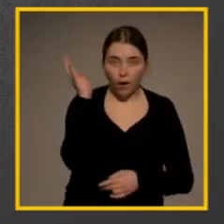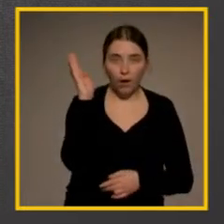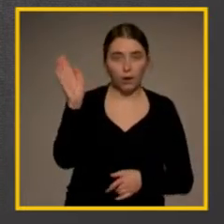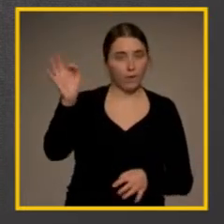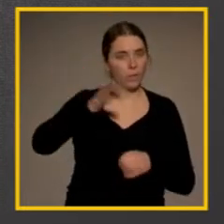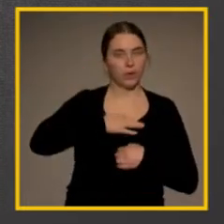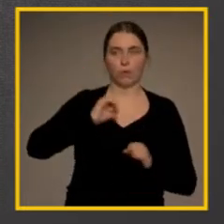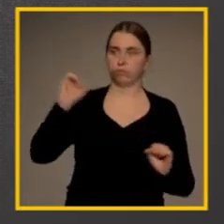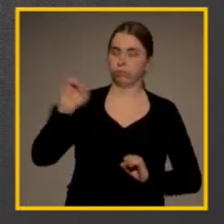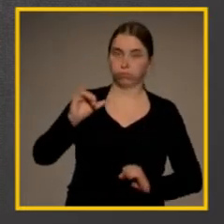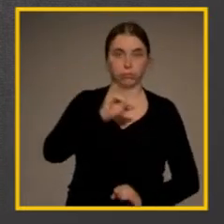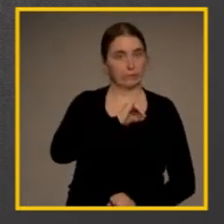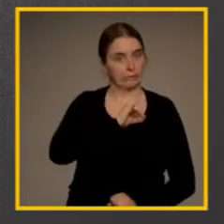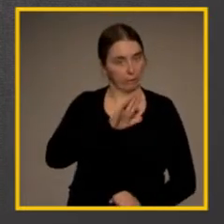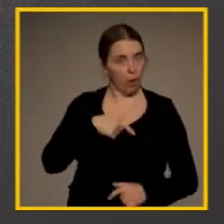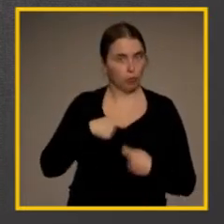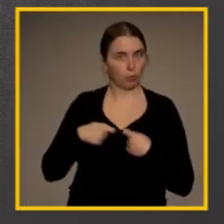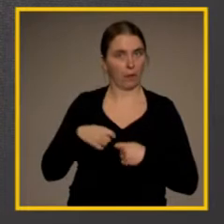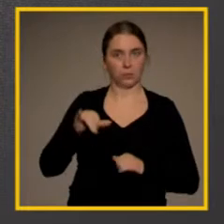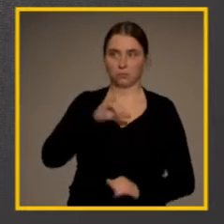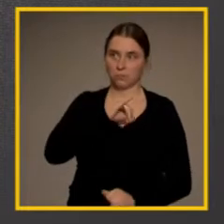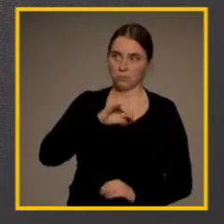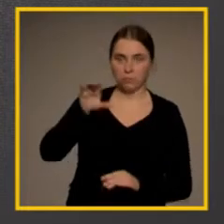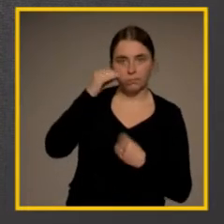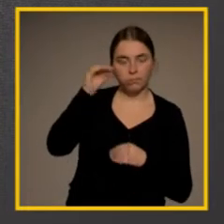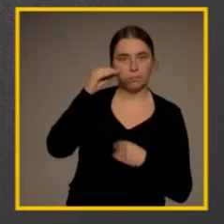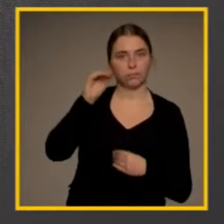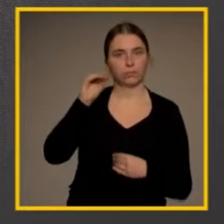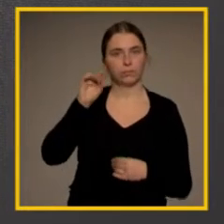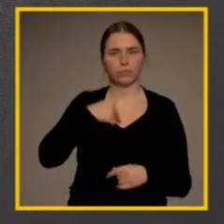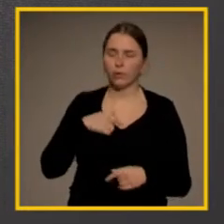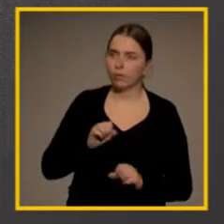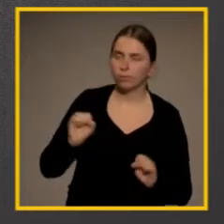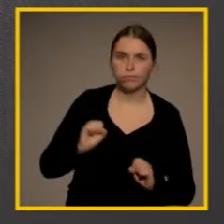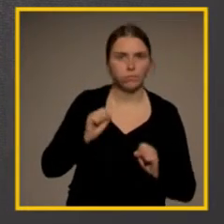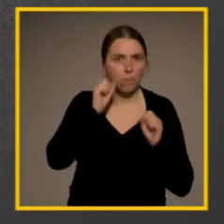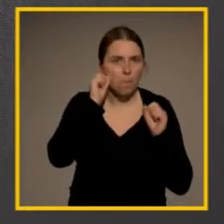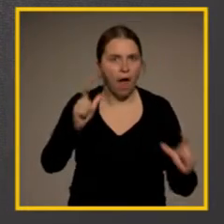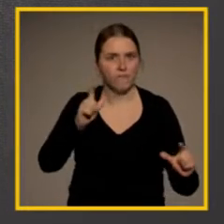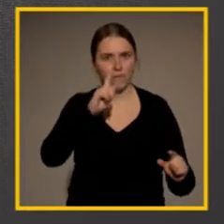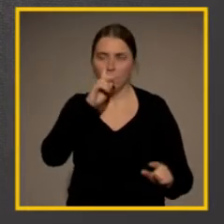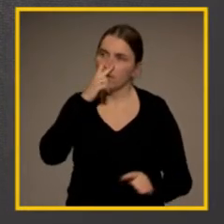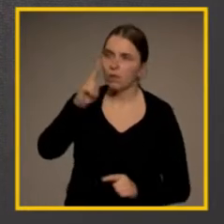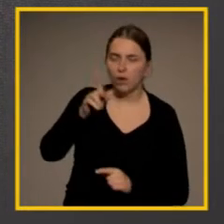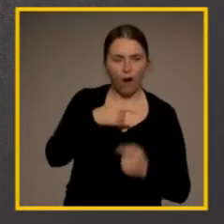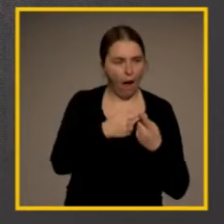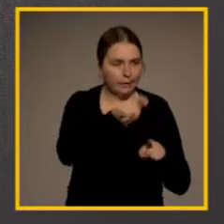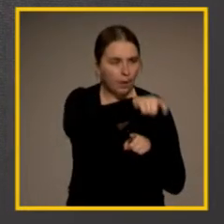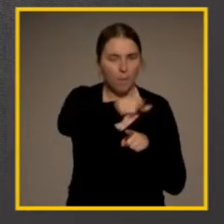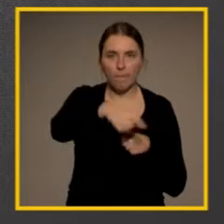interessant und spannend. Ich war richtig erstaunt, wie andere Menschen mit